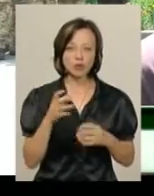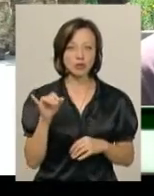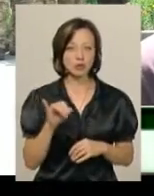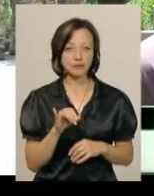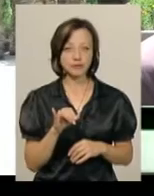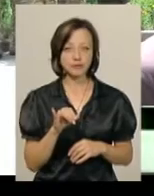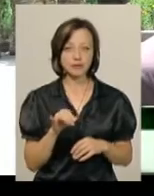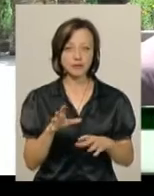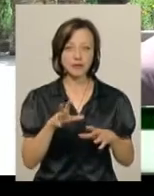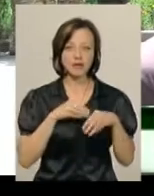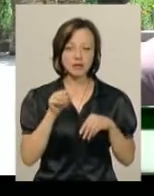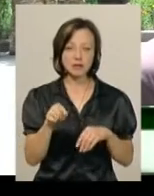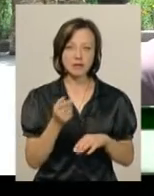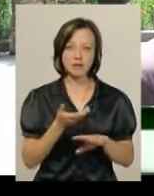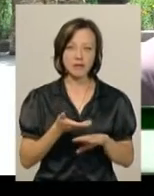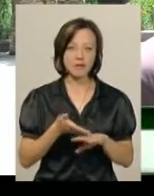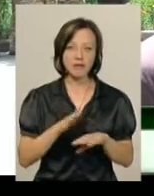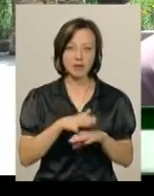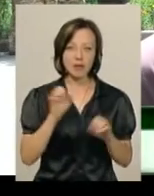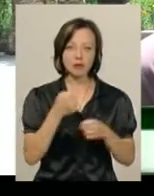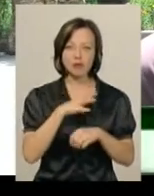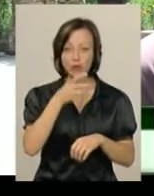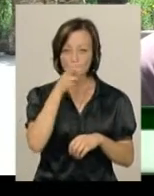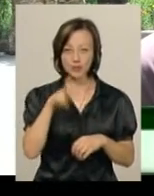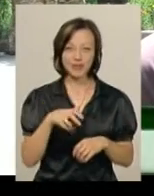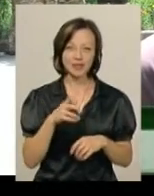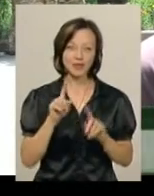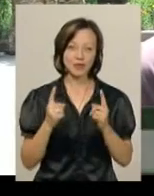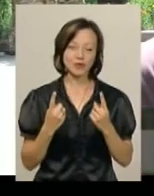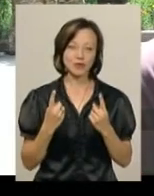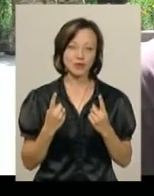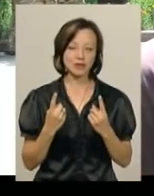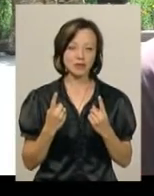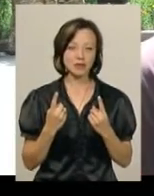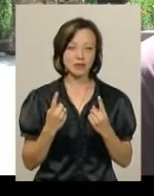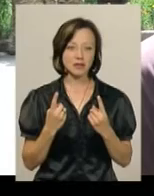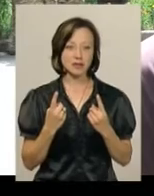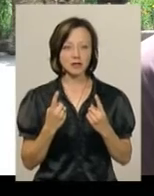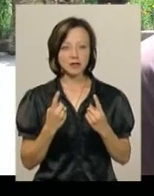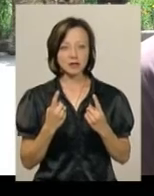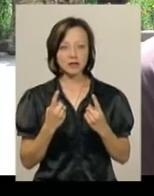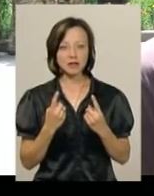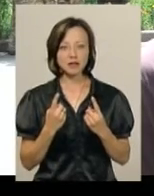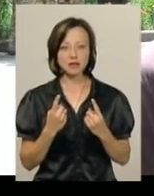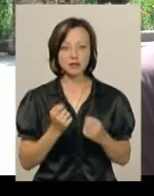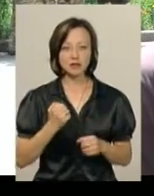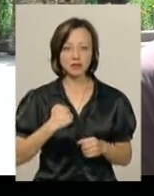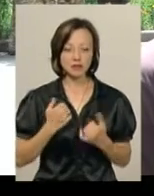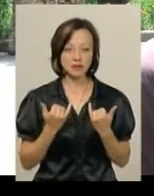З ним важко було зануджувати. Дуже жалко,